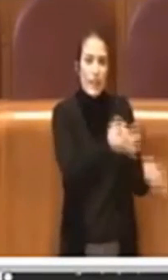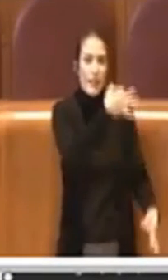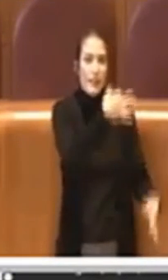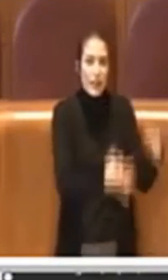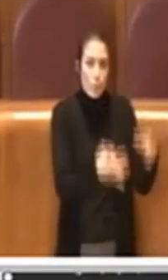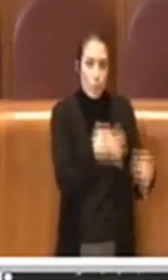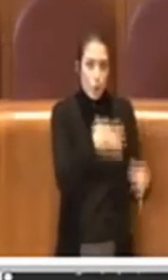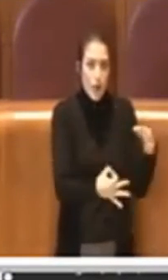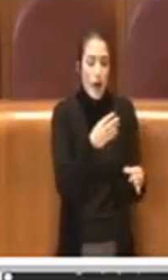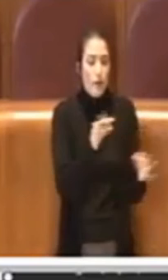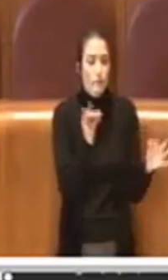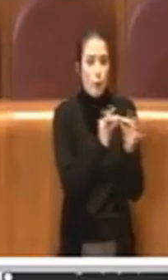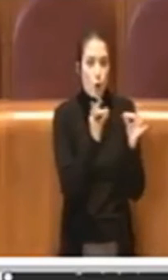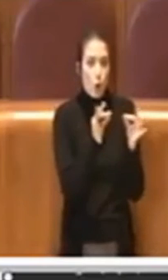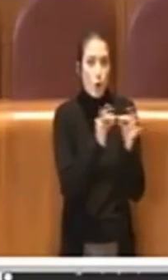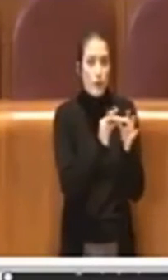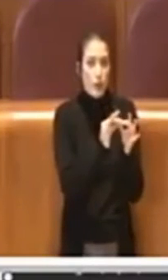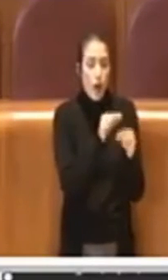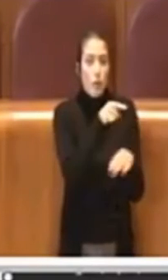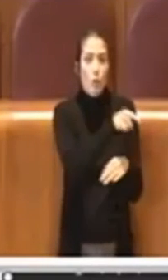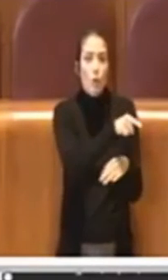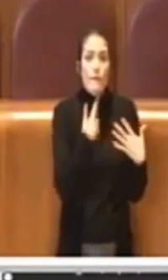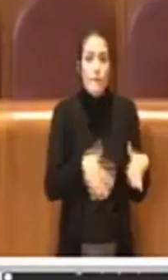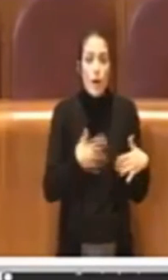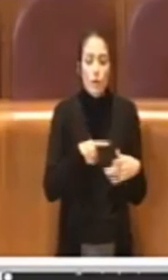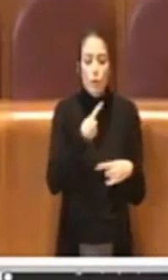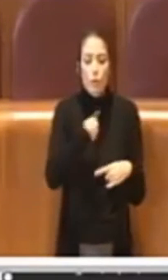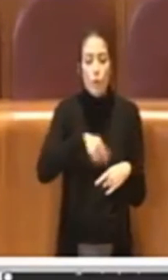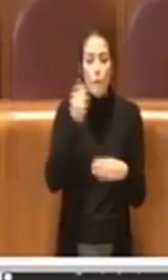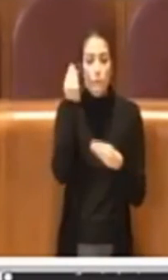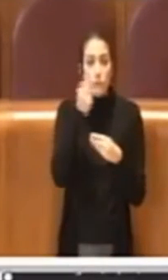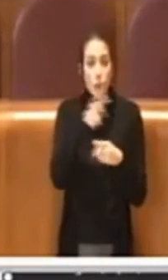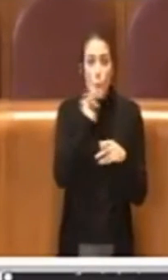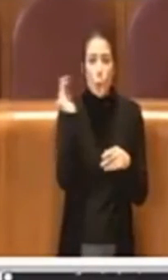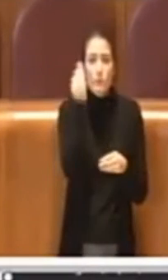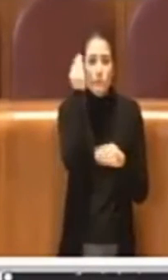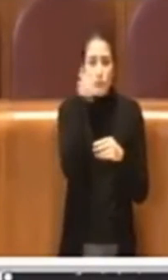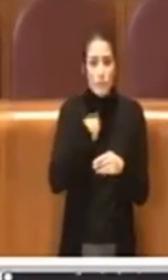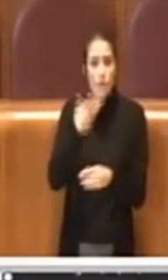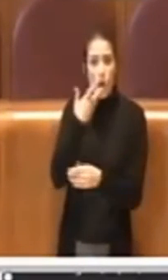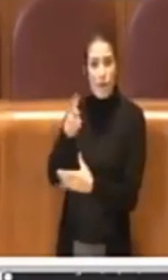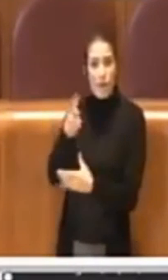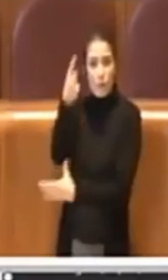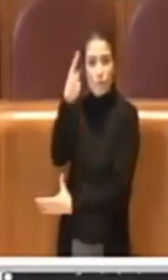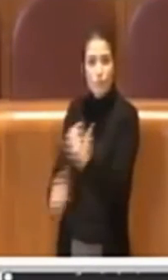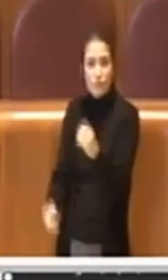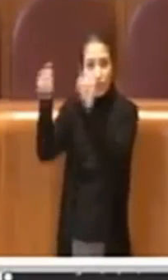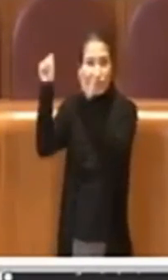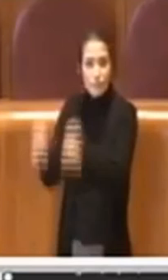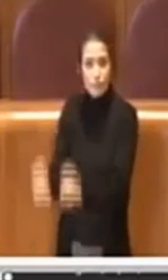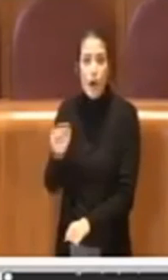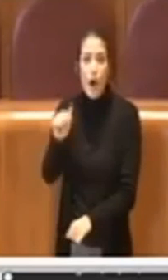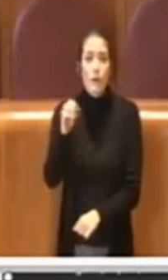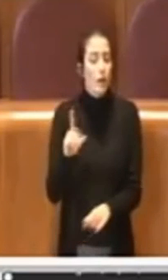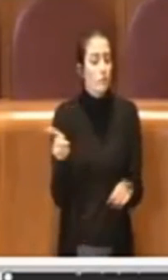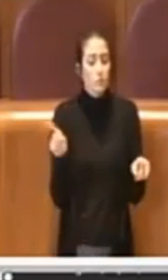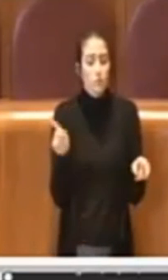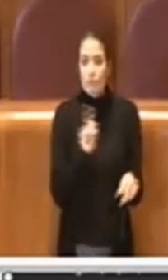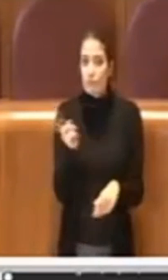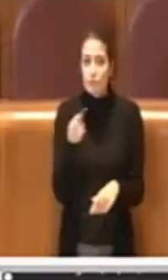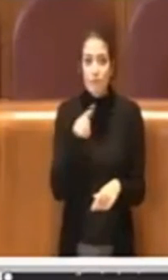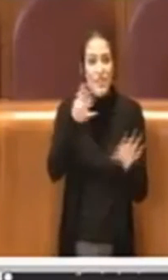un concordato preventivo, tutti ci dicevano che volevamo far fallire Atac, in realtà l'abbiamo salvata Atac